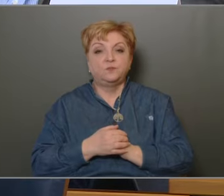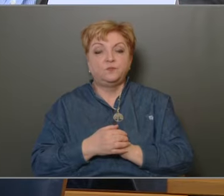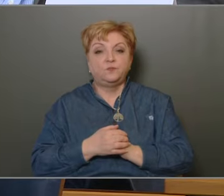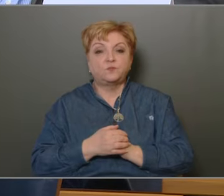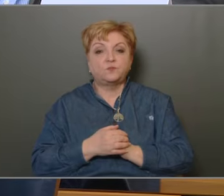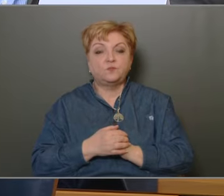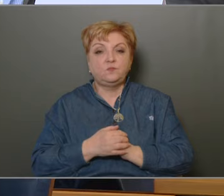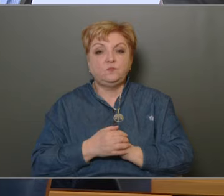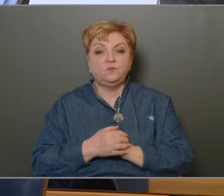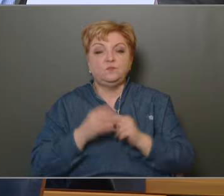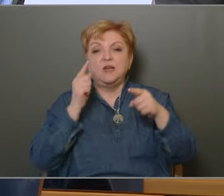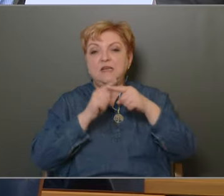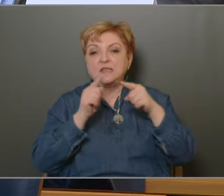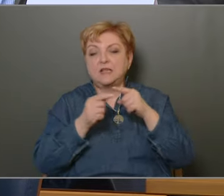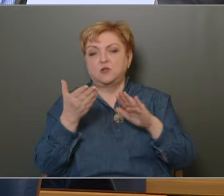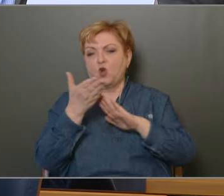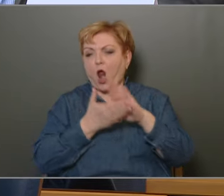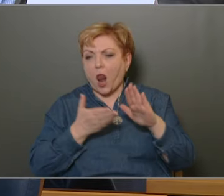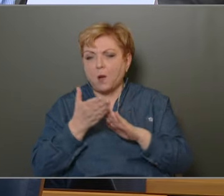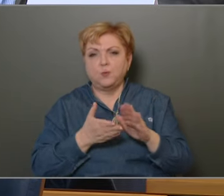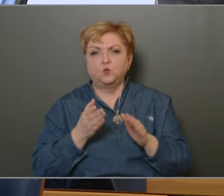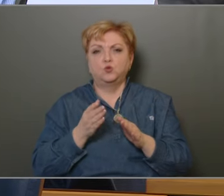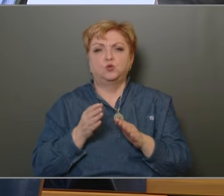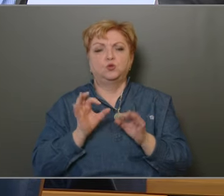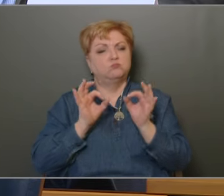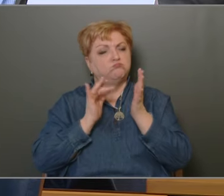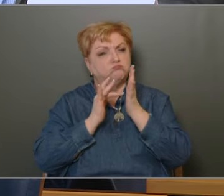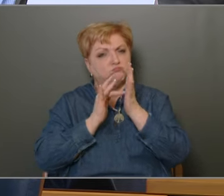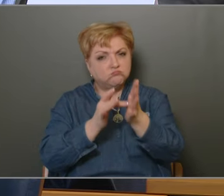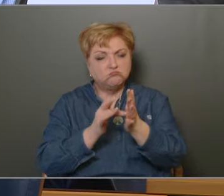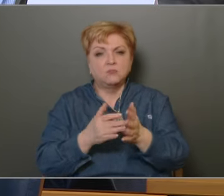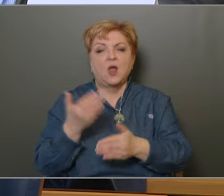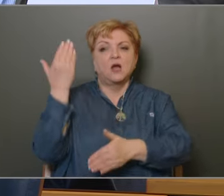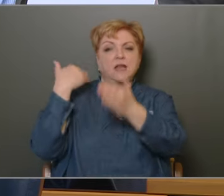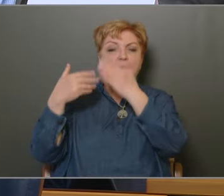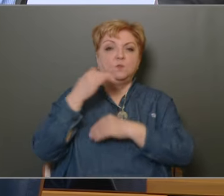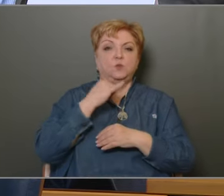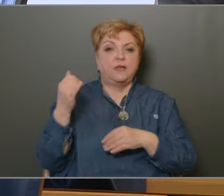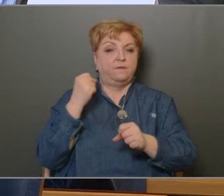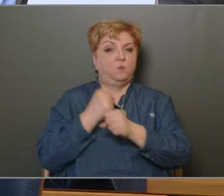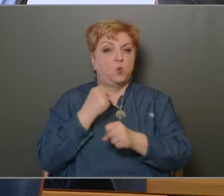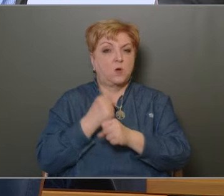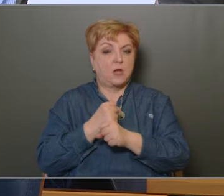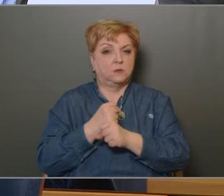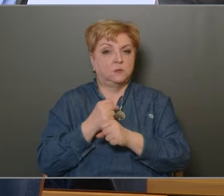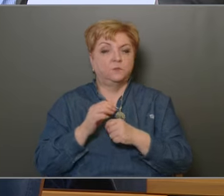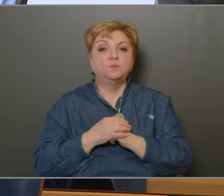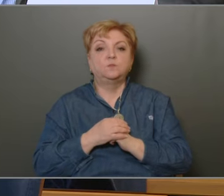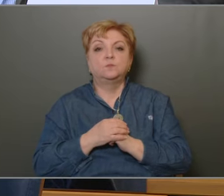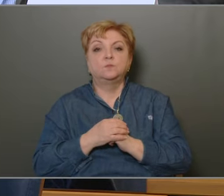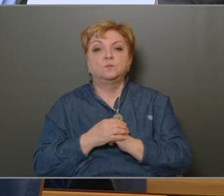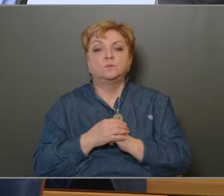részletes, alapos, hülyen visszatükrözi az elmúlt évi munkát, és